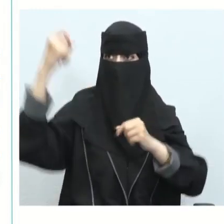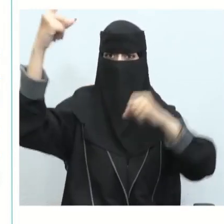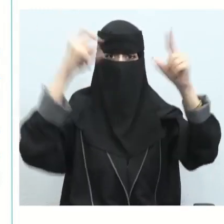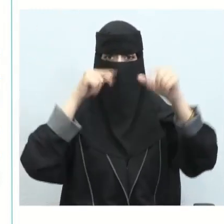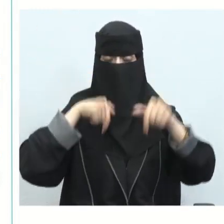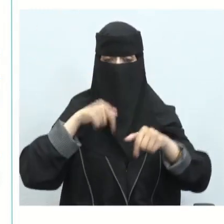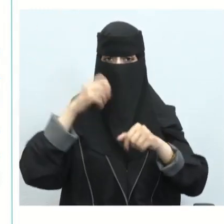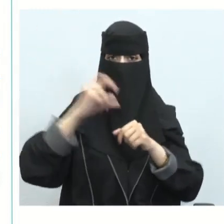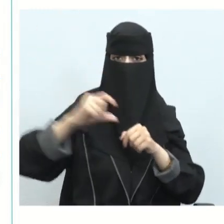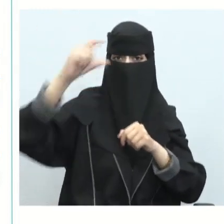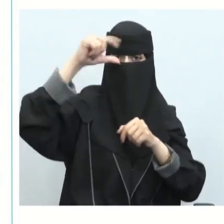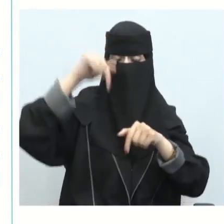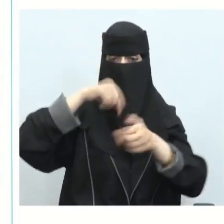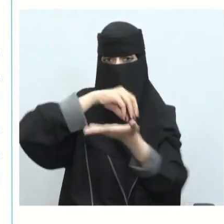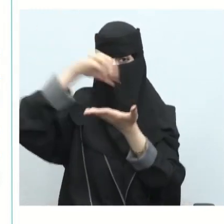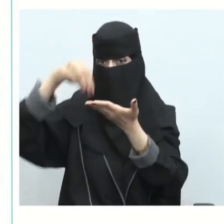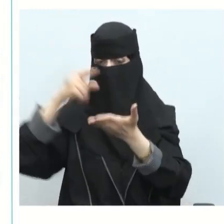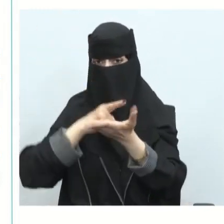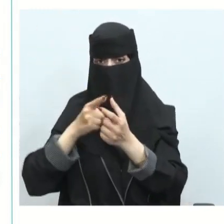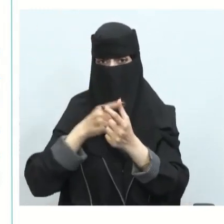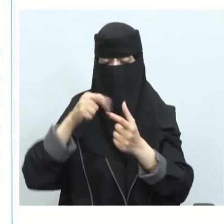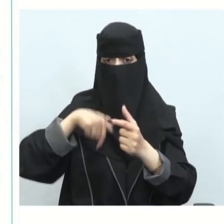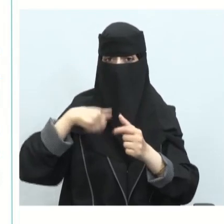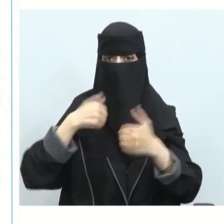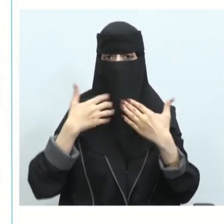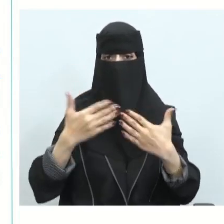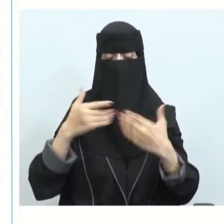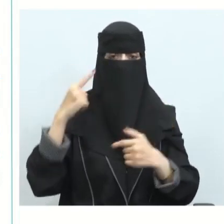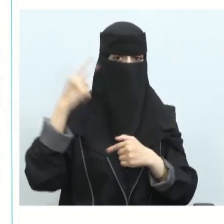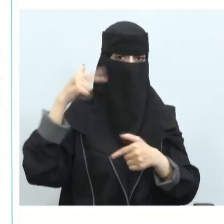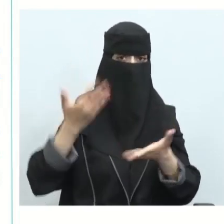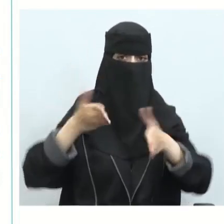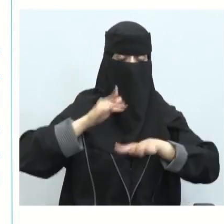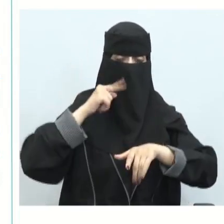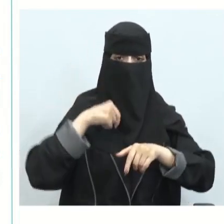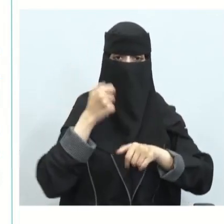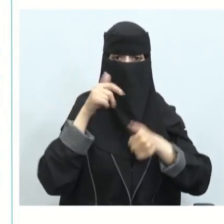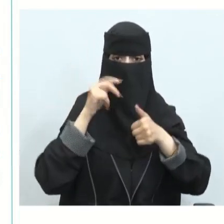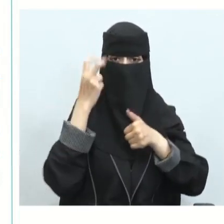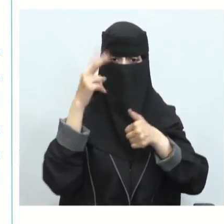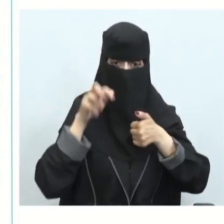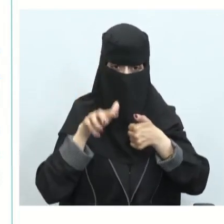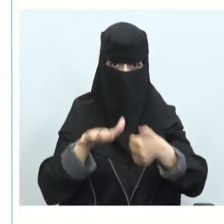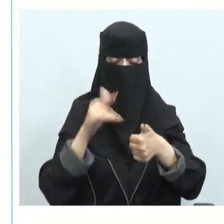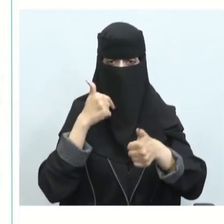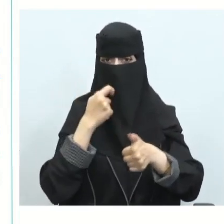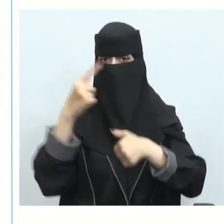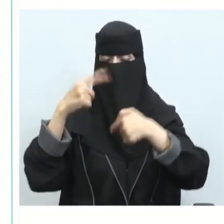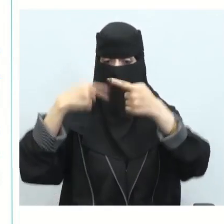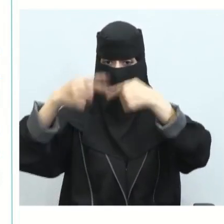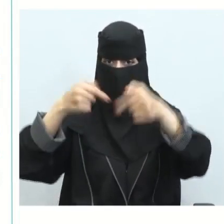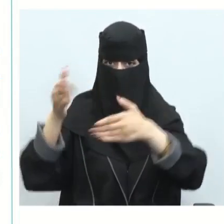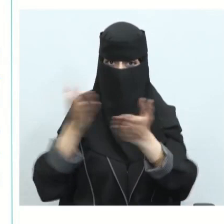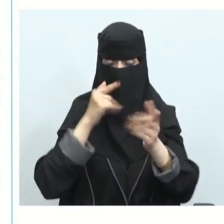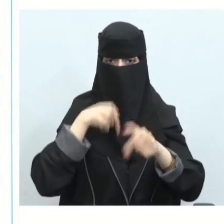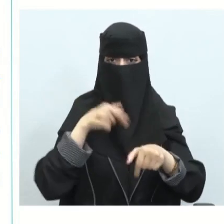للكربون فيما يتعلق في التنقل مباين مكة والمدينة إذن أكثر من مليوني حاج سنويا يأتون خلال فترة معينة يودون